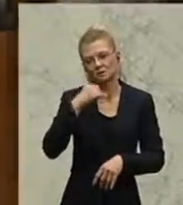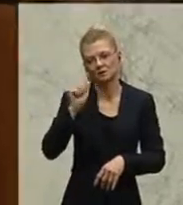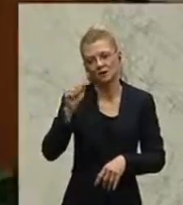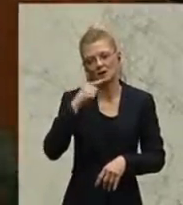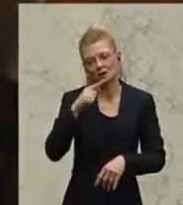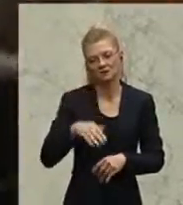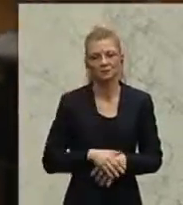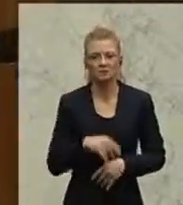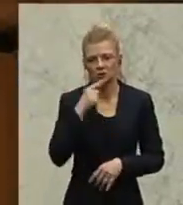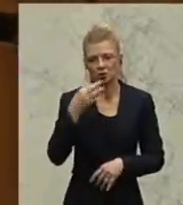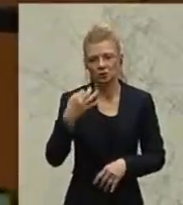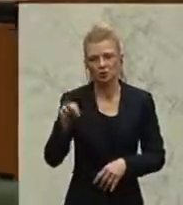ist die Rechnungshof-Sprecherin der Grünen.